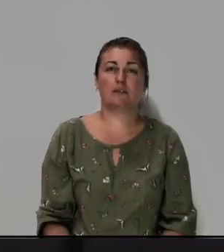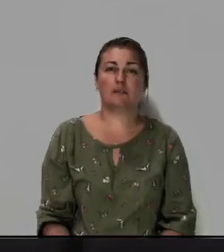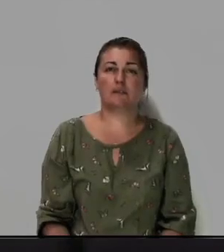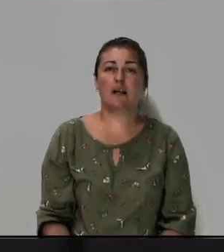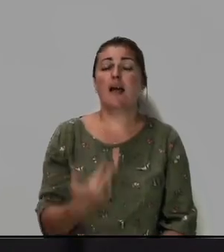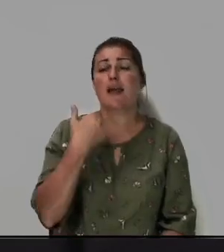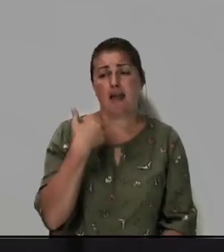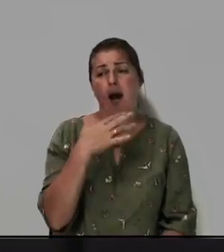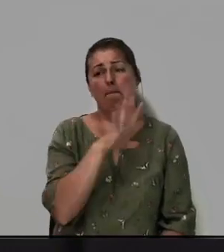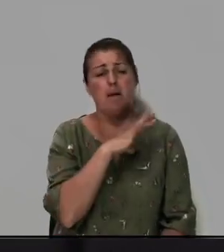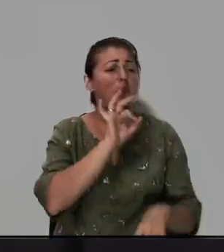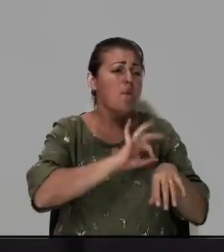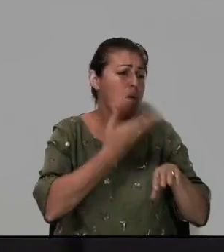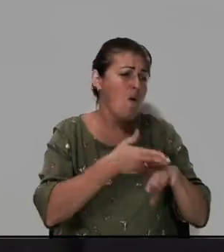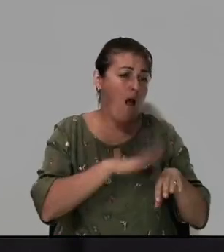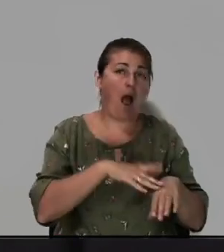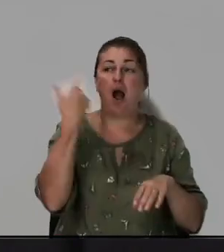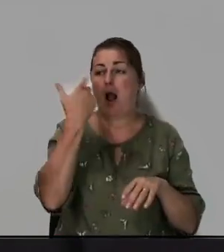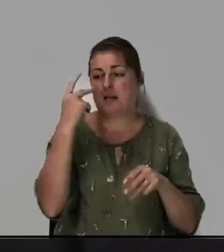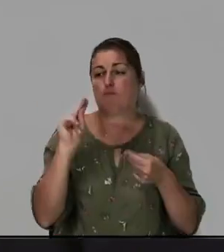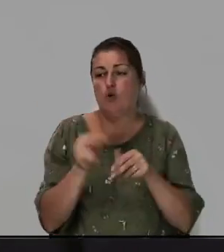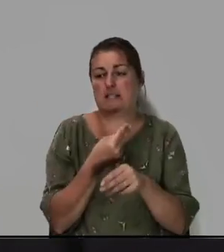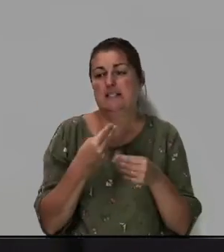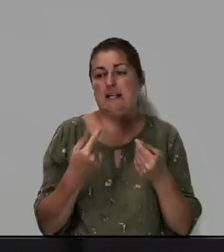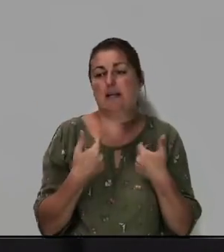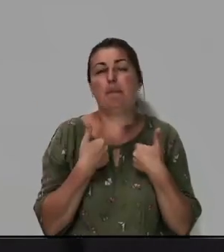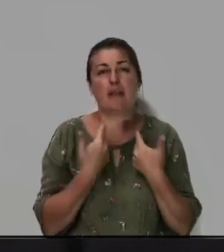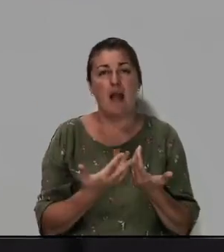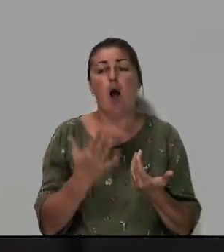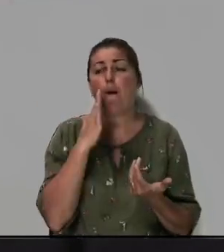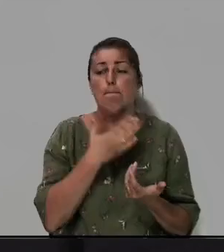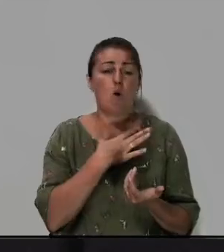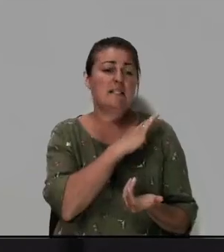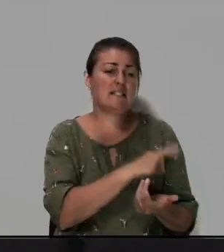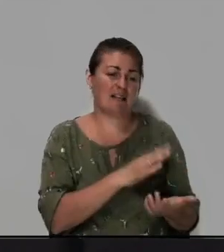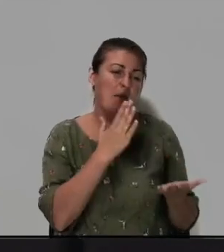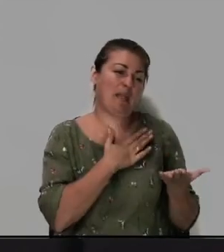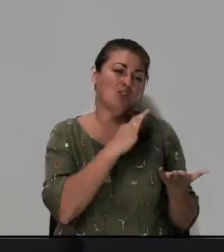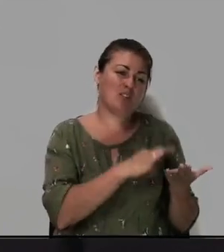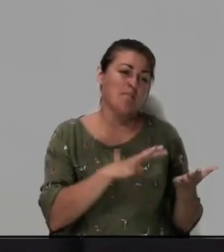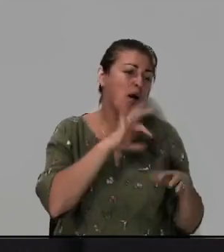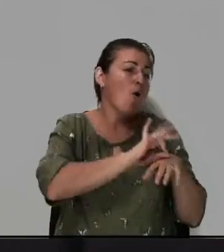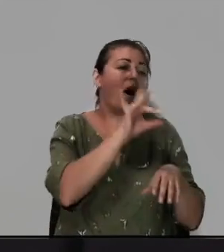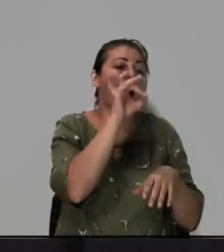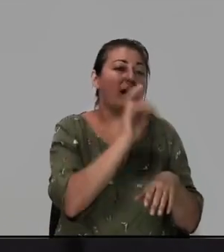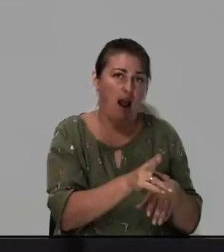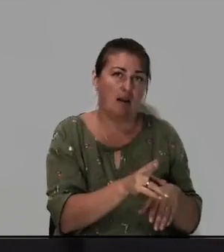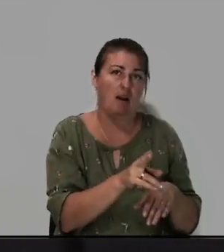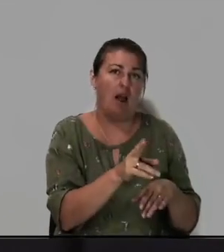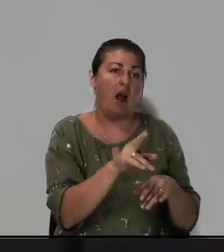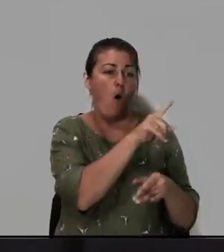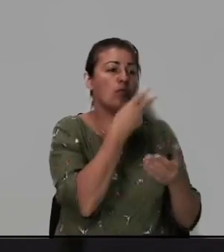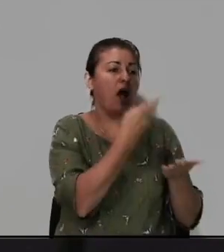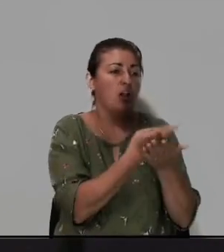Я был болен, Господь исцелил меня. Наш сын был боли раком и